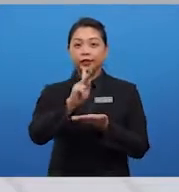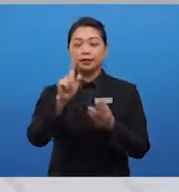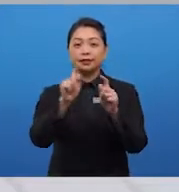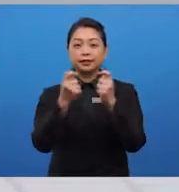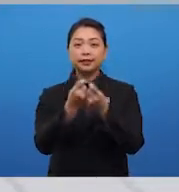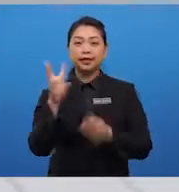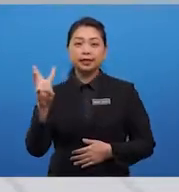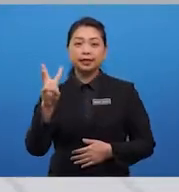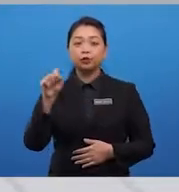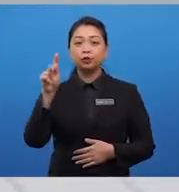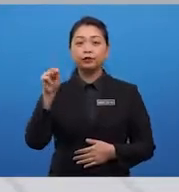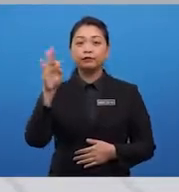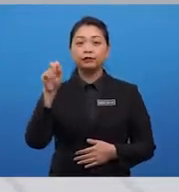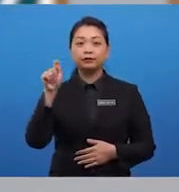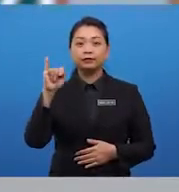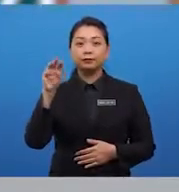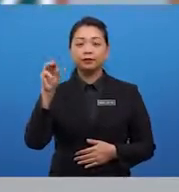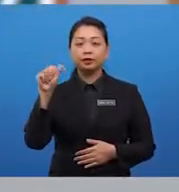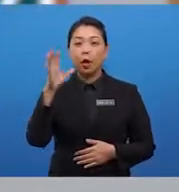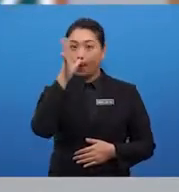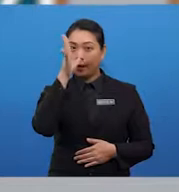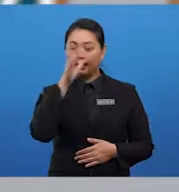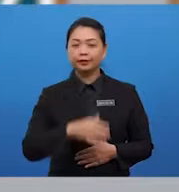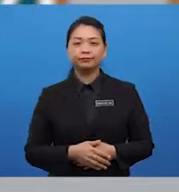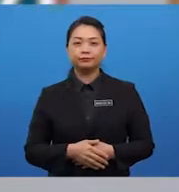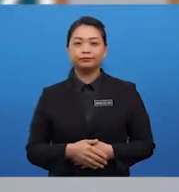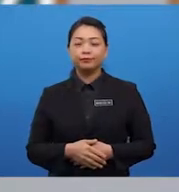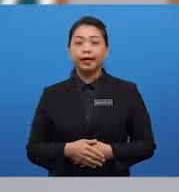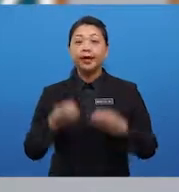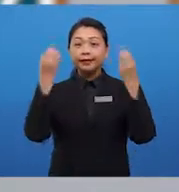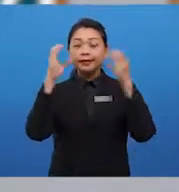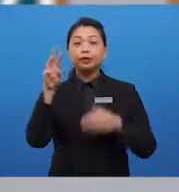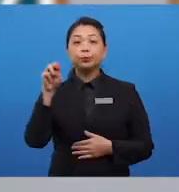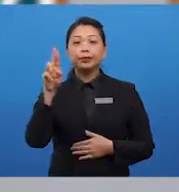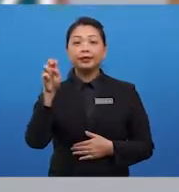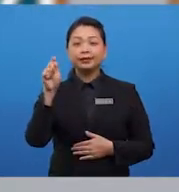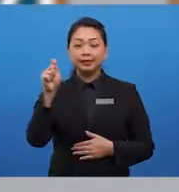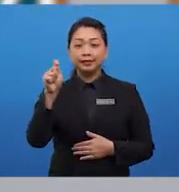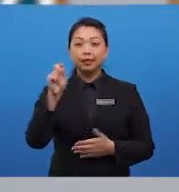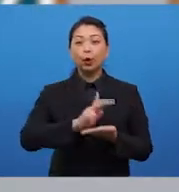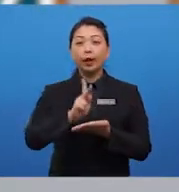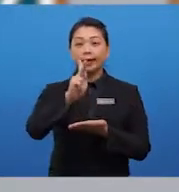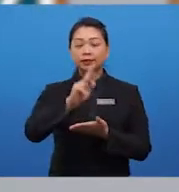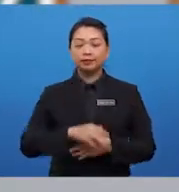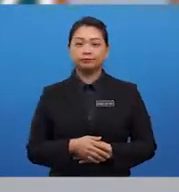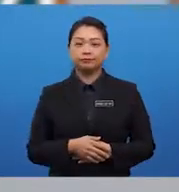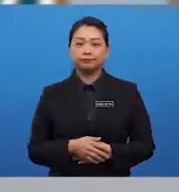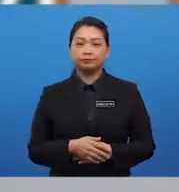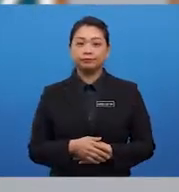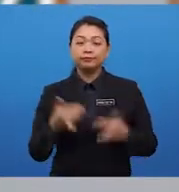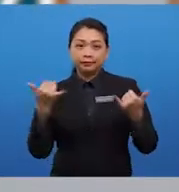Fatimah di Melaka. Saya belajar MUED di Kolej. Sekarang,